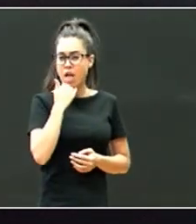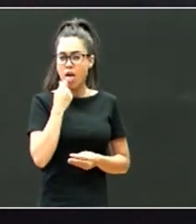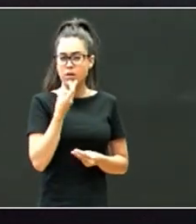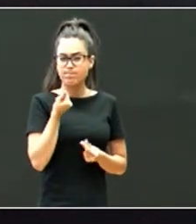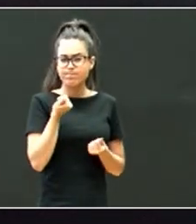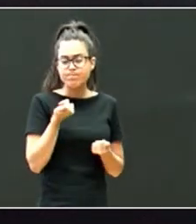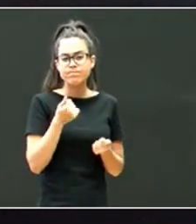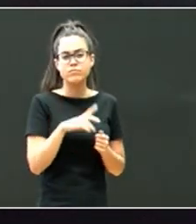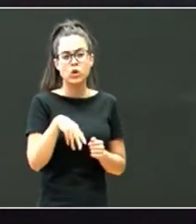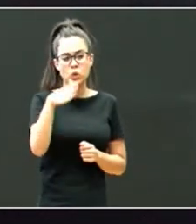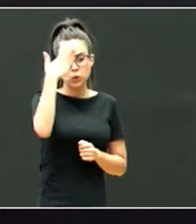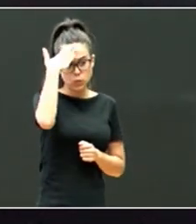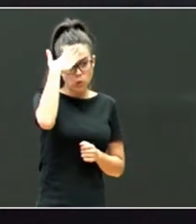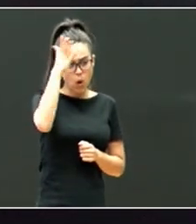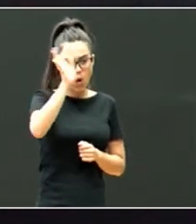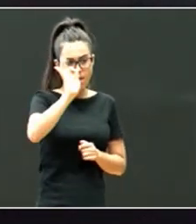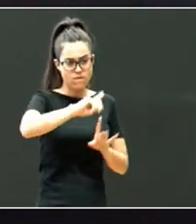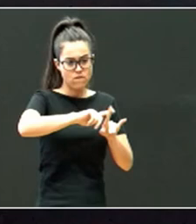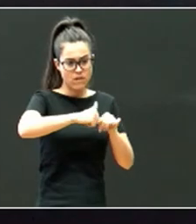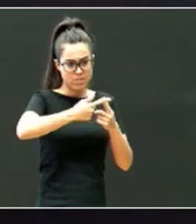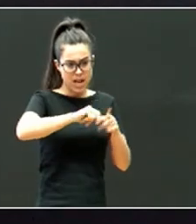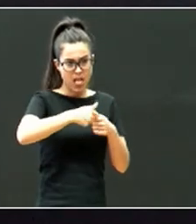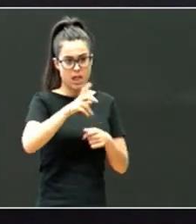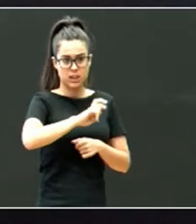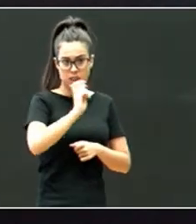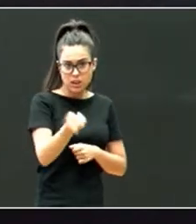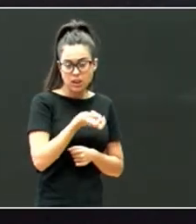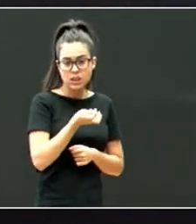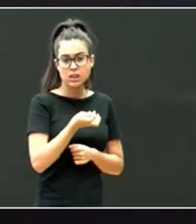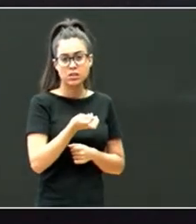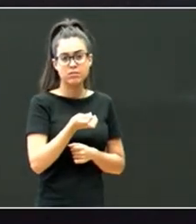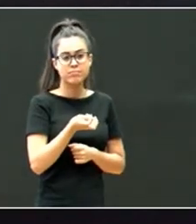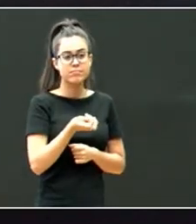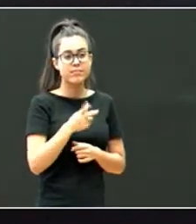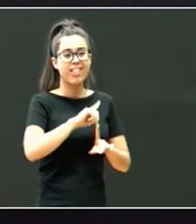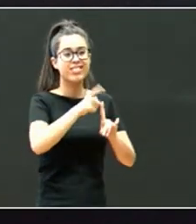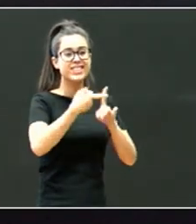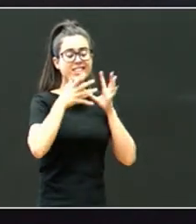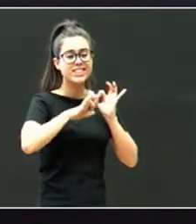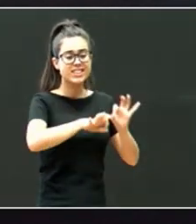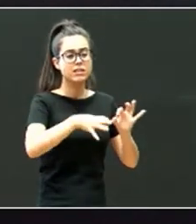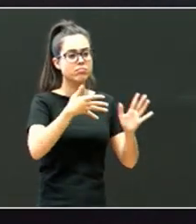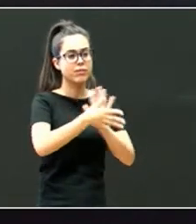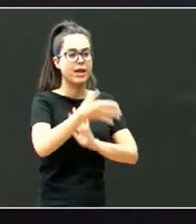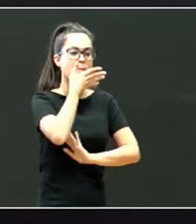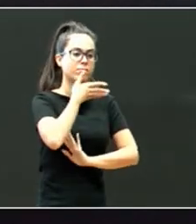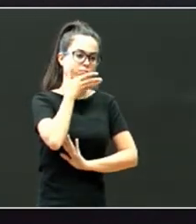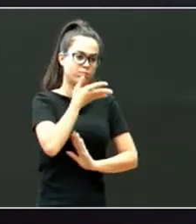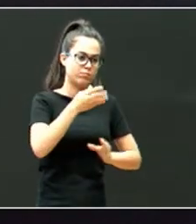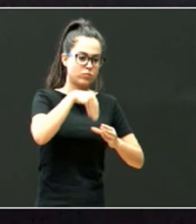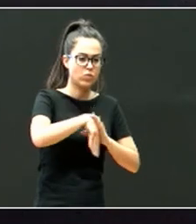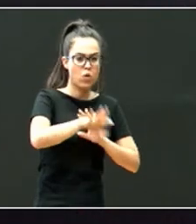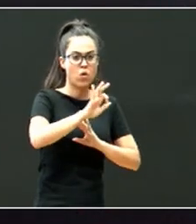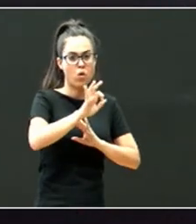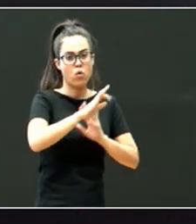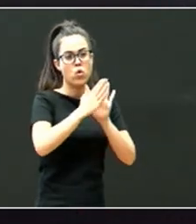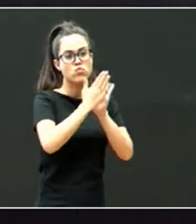tutoreak, edo, familia, edo, ba, detekzio espezifikoa izango litzake, eskolan, konsultuarekin